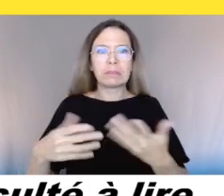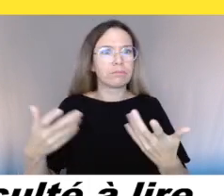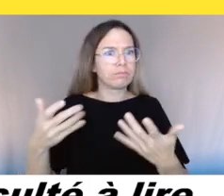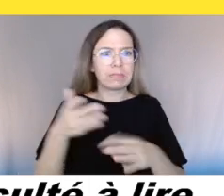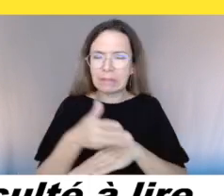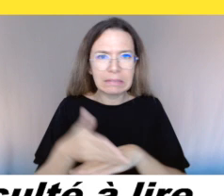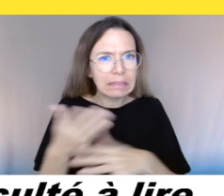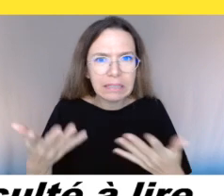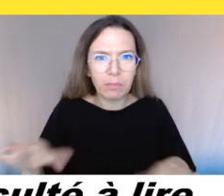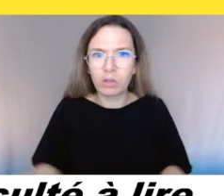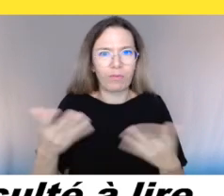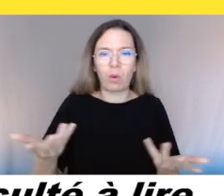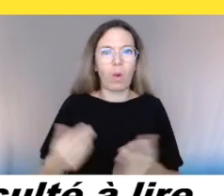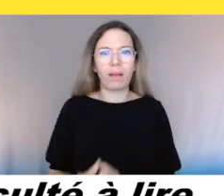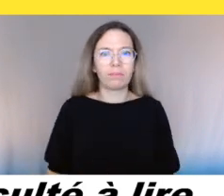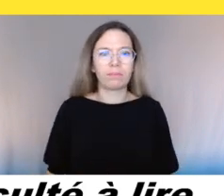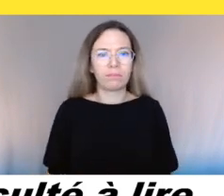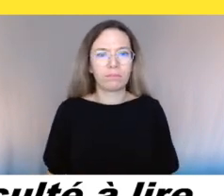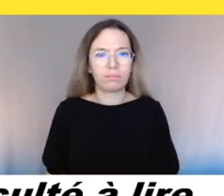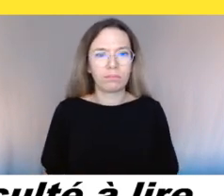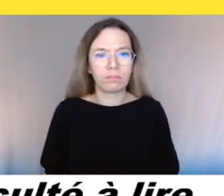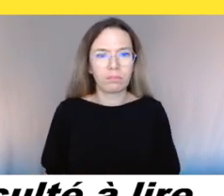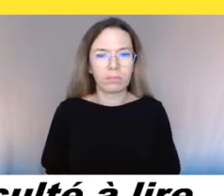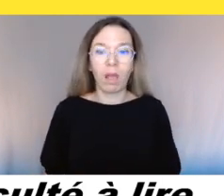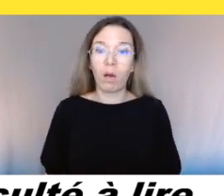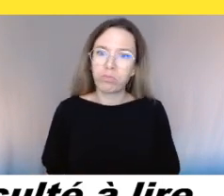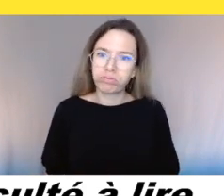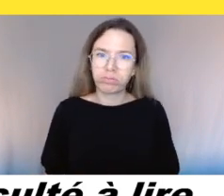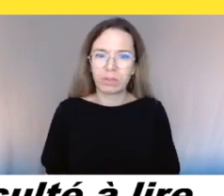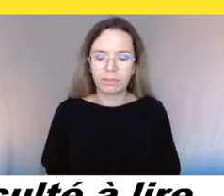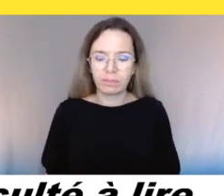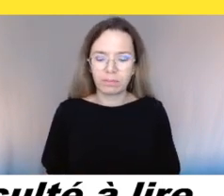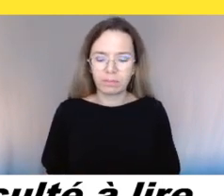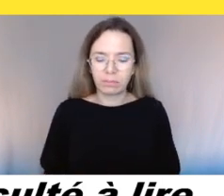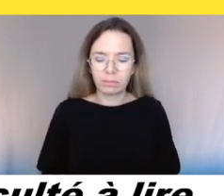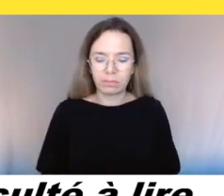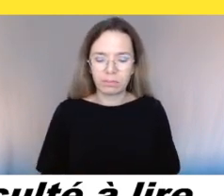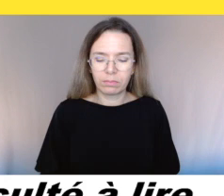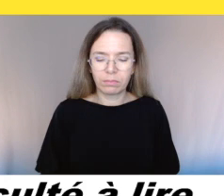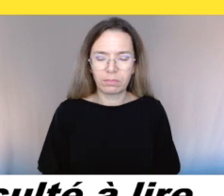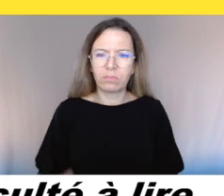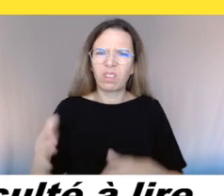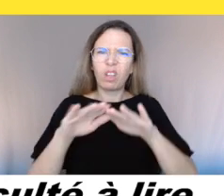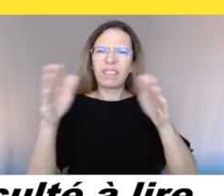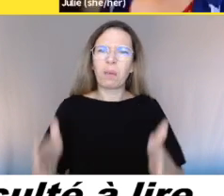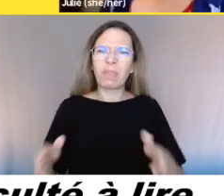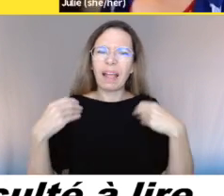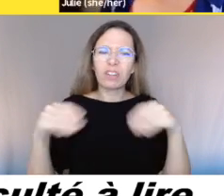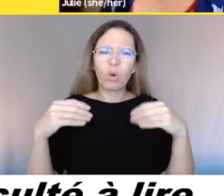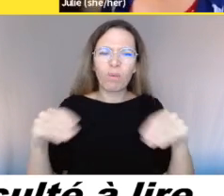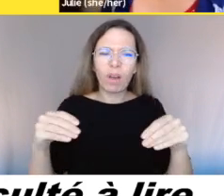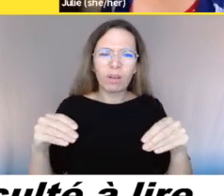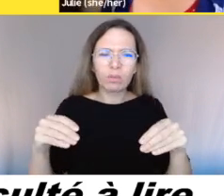et tu en vas faire ton épicerie, tu ne penses pas qu'il va t'arriver quelque chose comme ça que tu as besoin d'enregistrer. Oui,